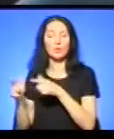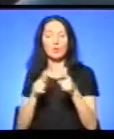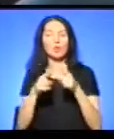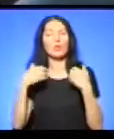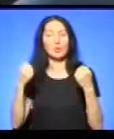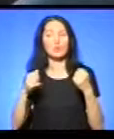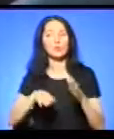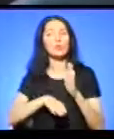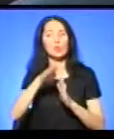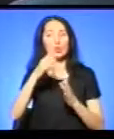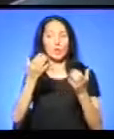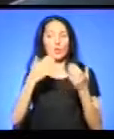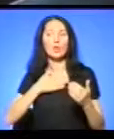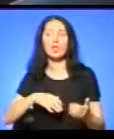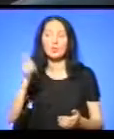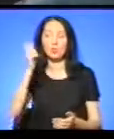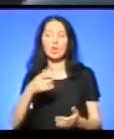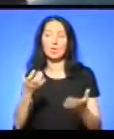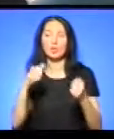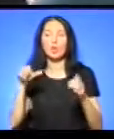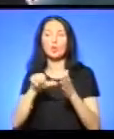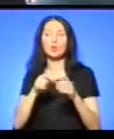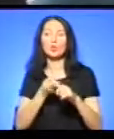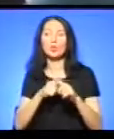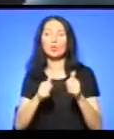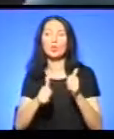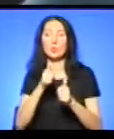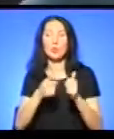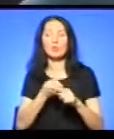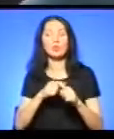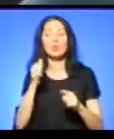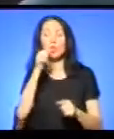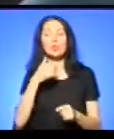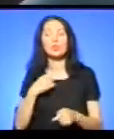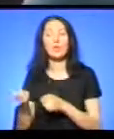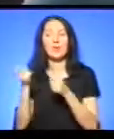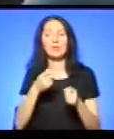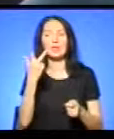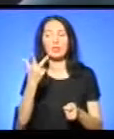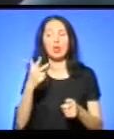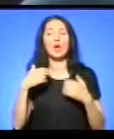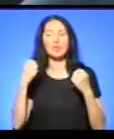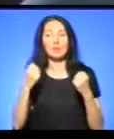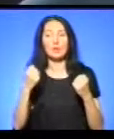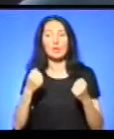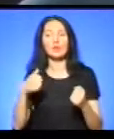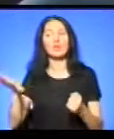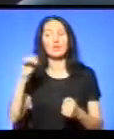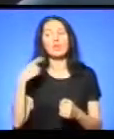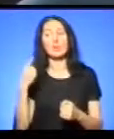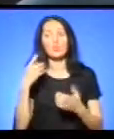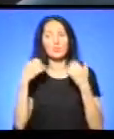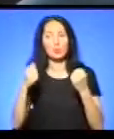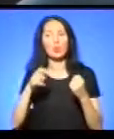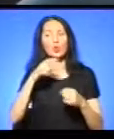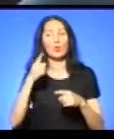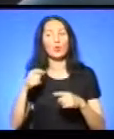Приємно приїхати і брати участь у цьому турнірі. В цьому році ми привезли трьох спортсменів. Усі вони майстри спорту Білорусі. Ми складемо добру